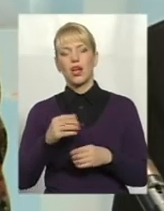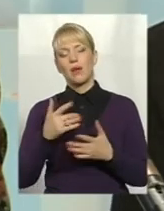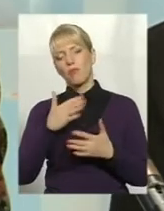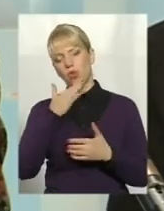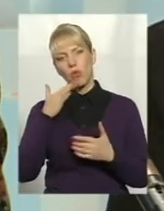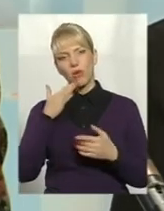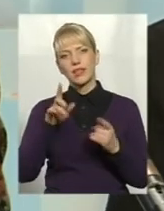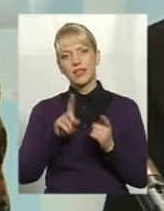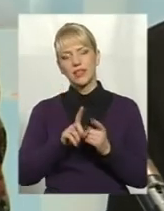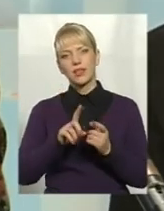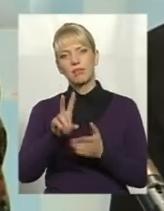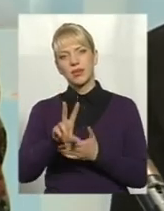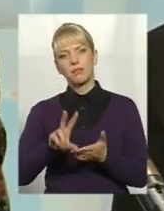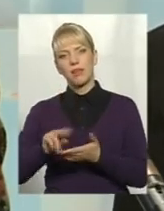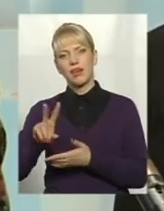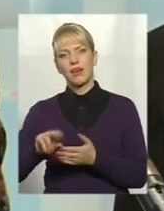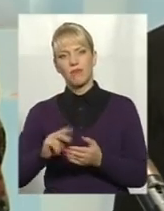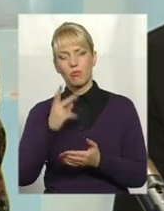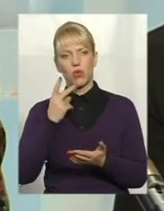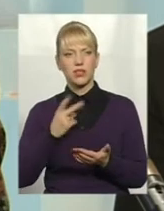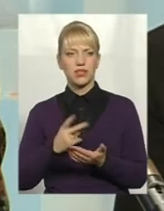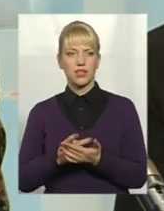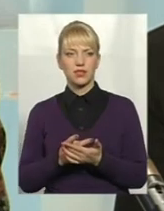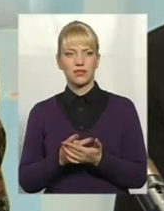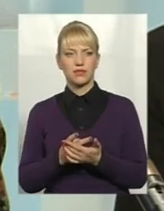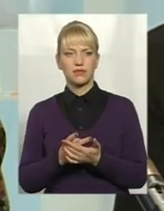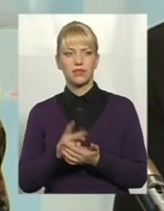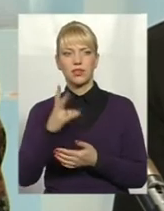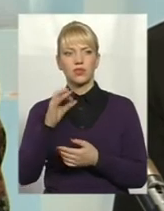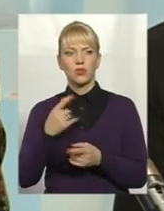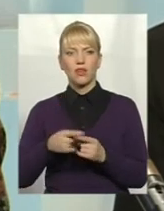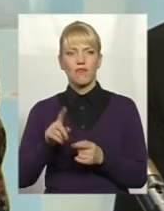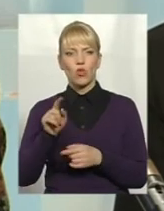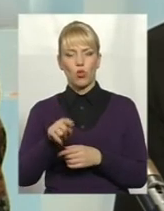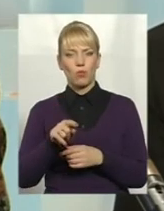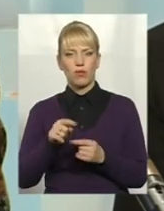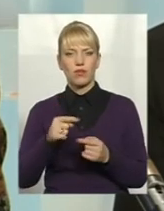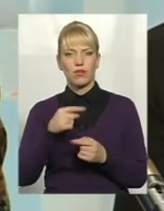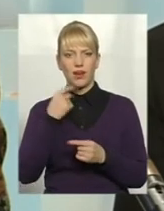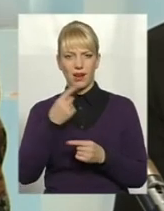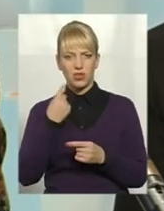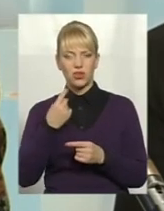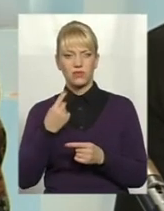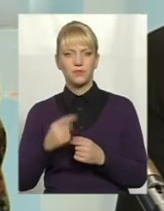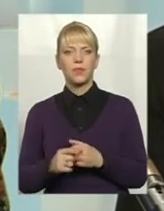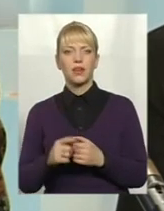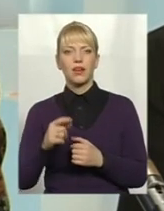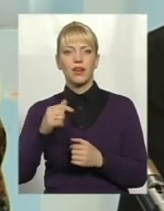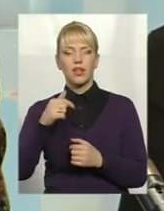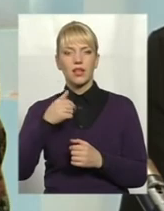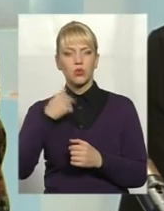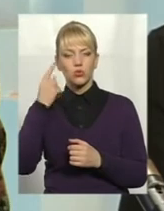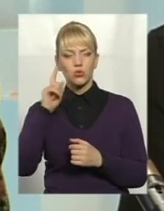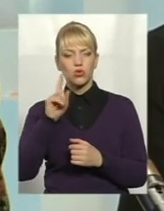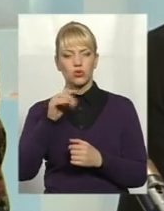преміров тут показати, але не в тому річ. Я думаю, що багато треба